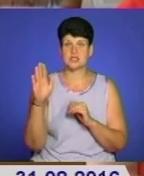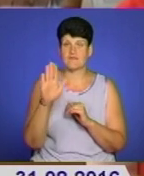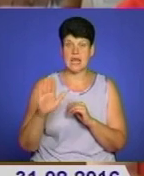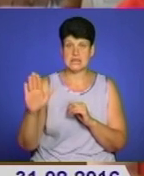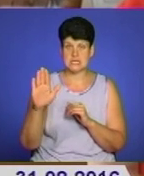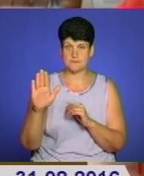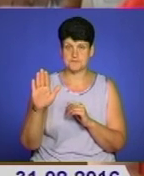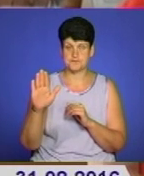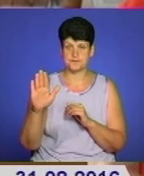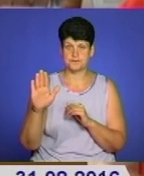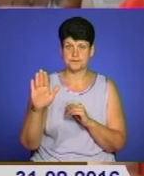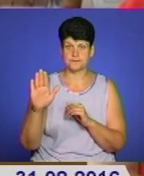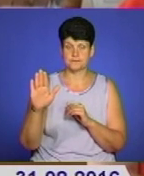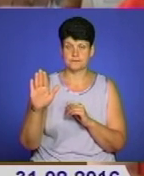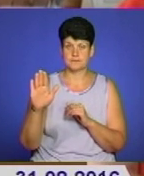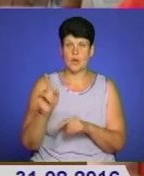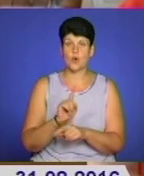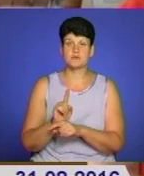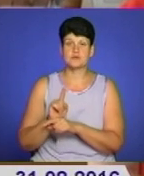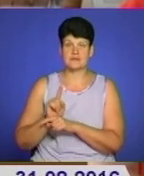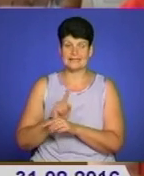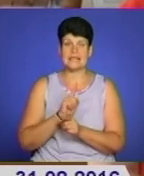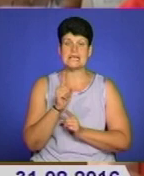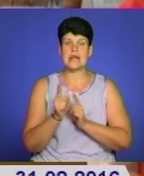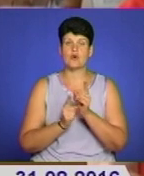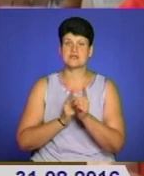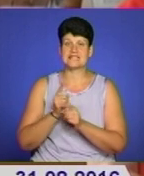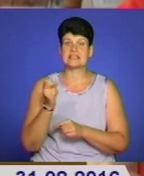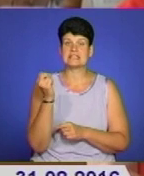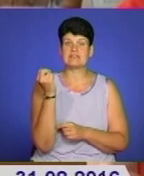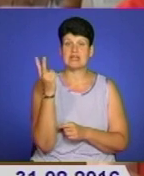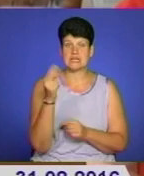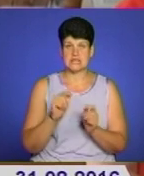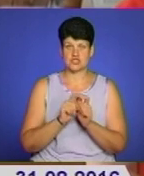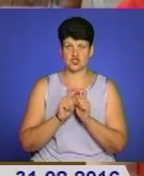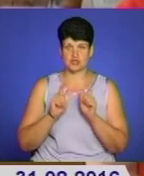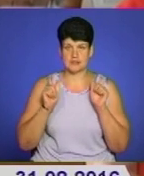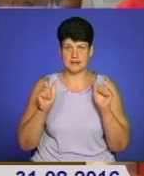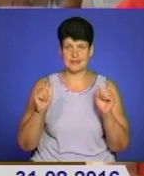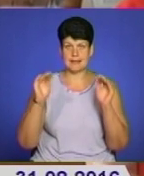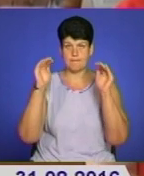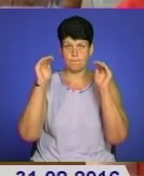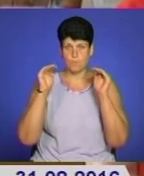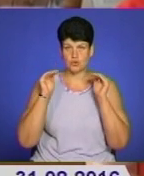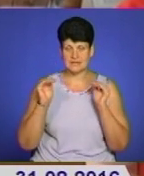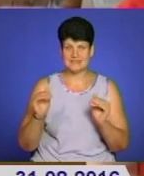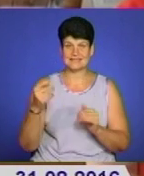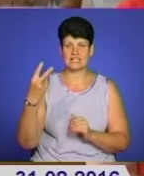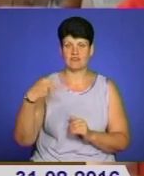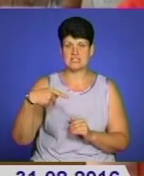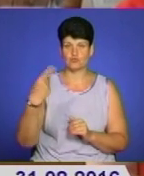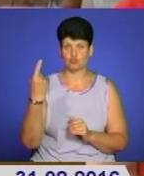оптимізувати і реорганізувати 12 шкіл і понизити в ступені 21